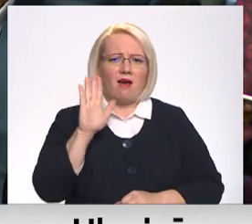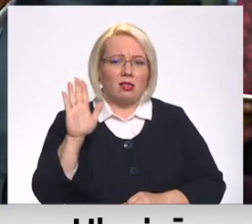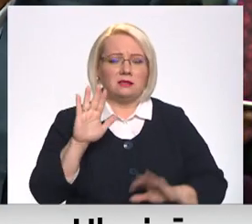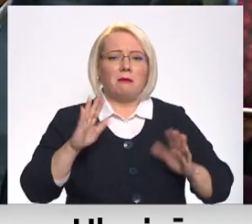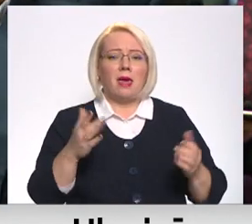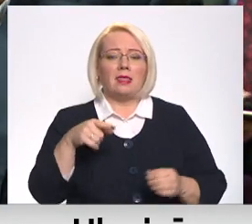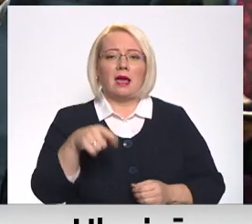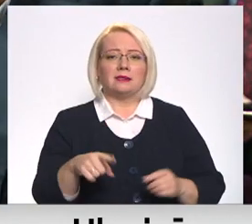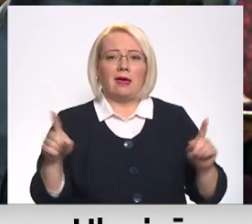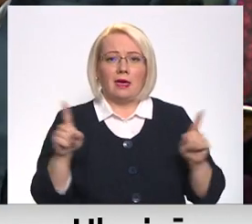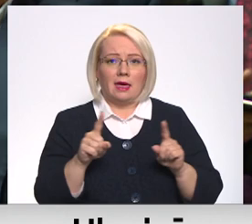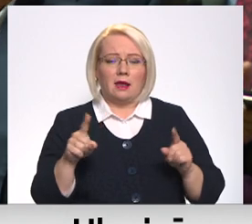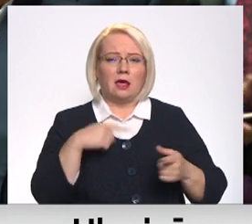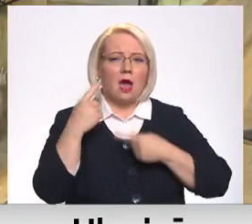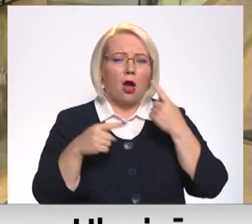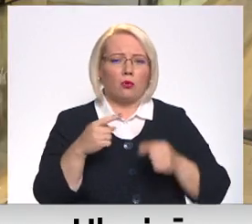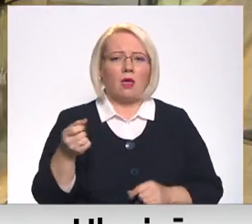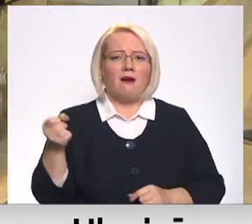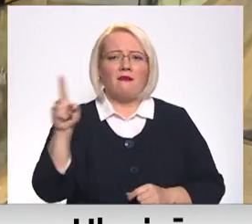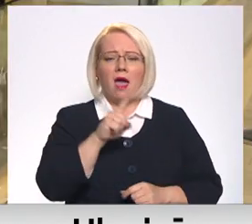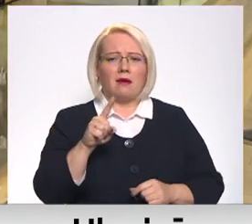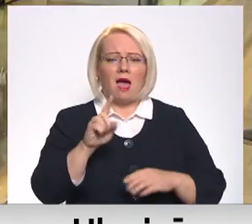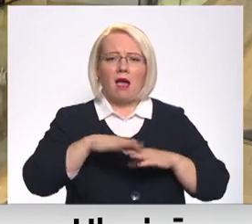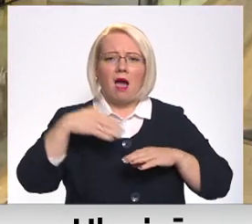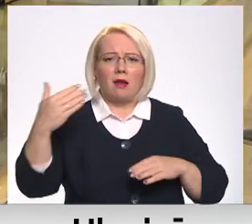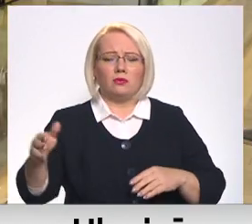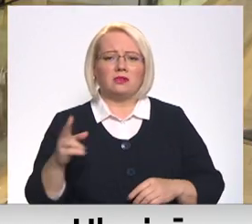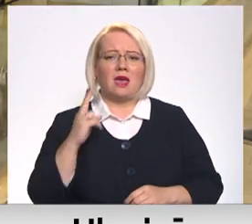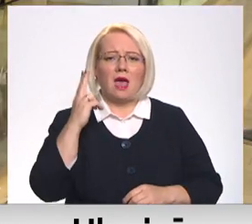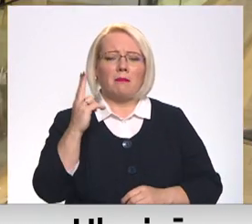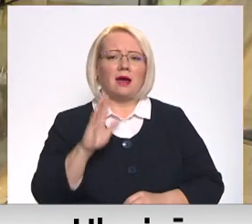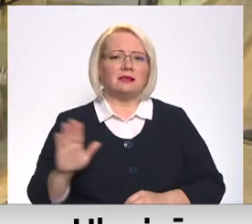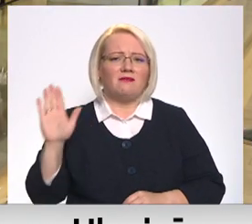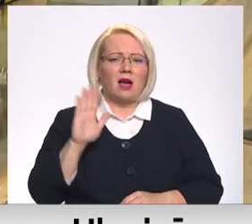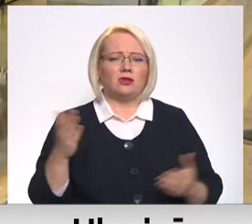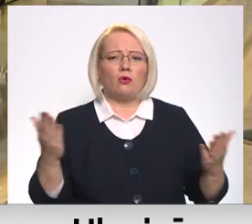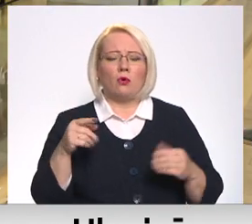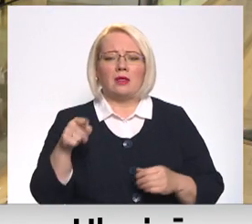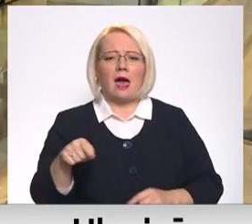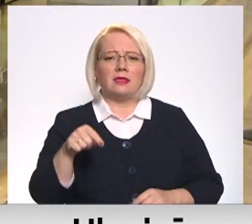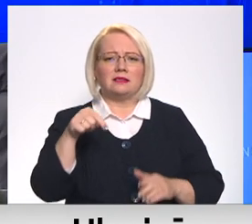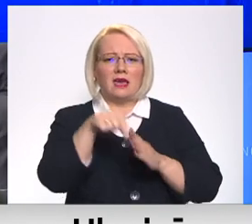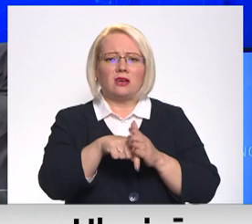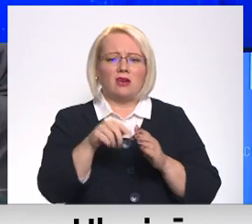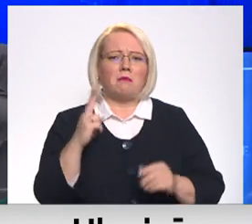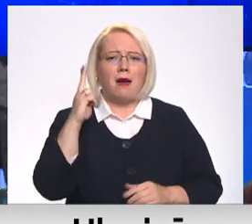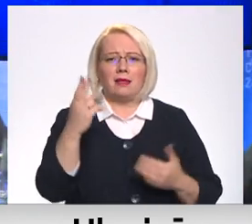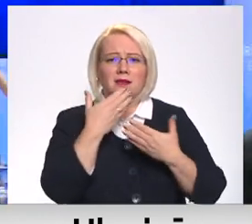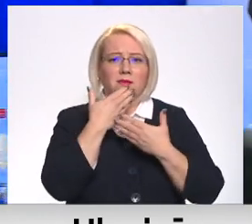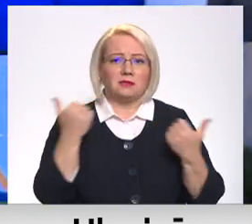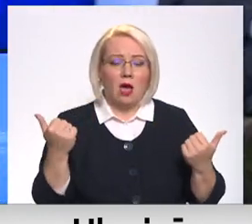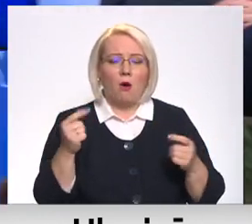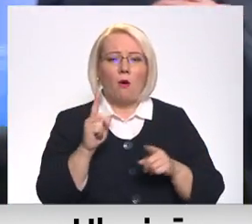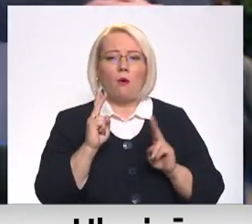ka ir jārunā vairāk uz āru jāpārliecina valstis, kurās vēl šīs pārliecības nav. Un kā